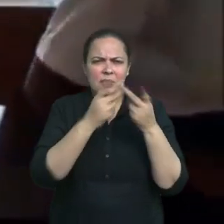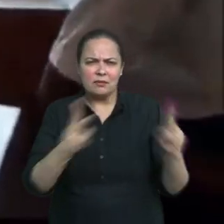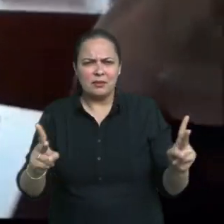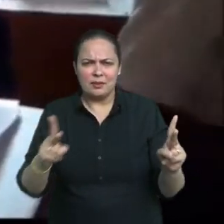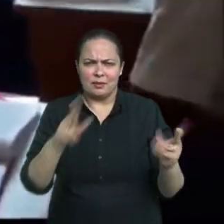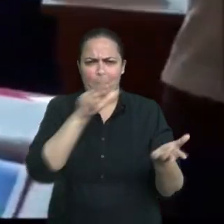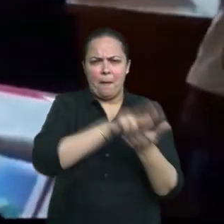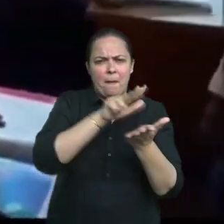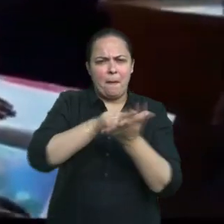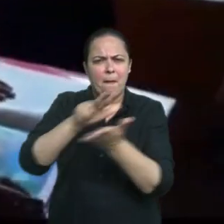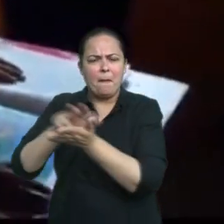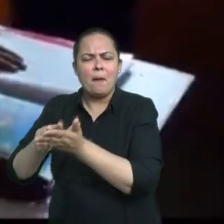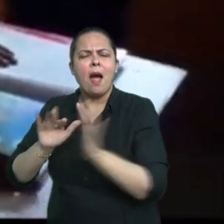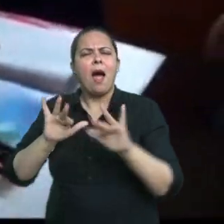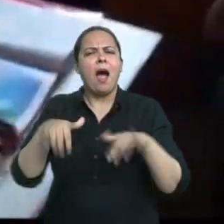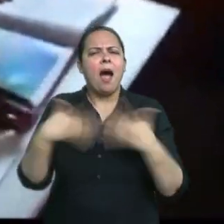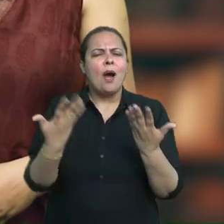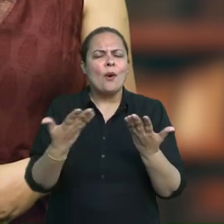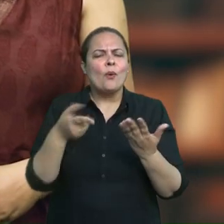कैसे की गई है